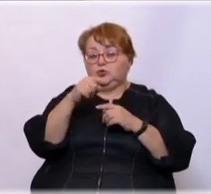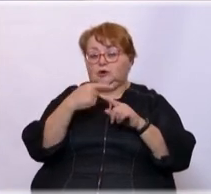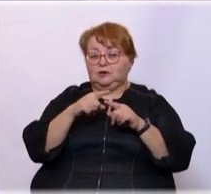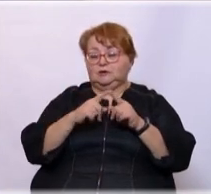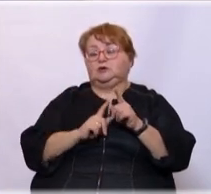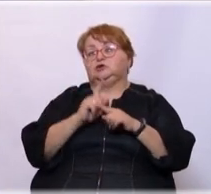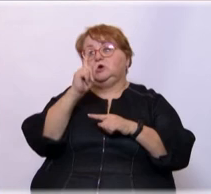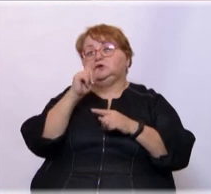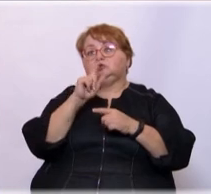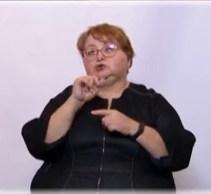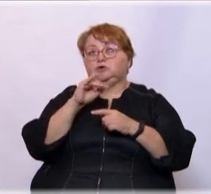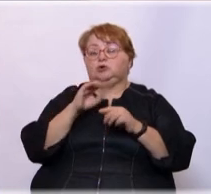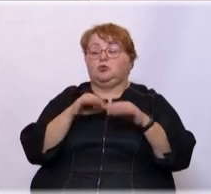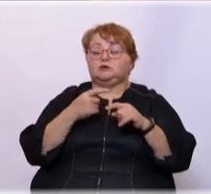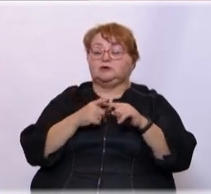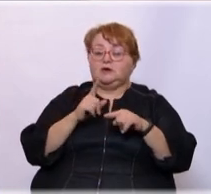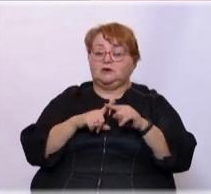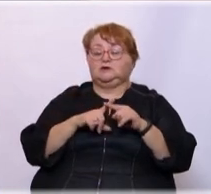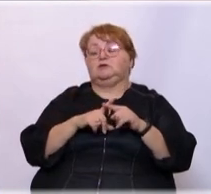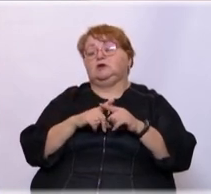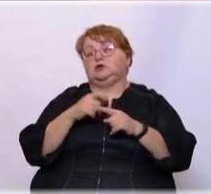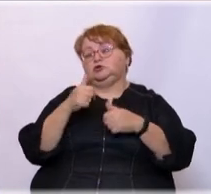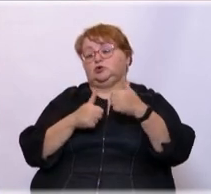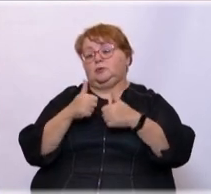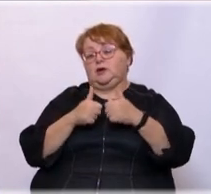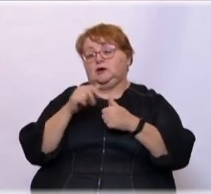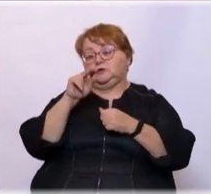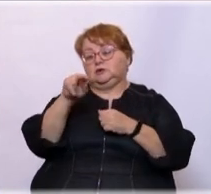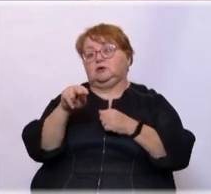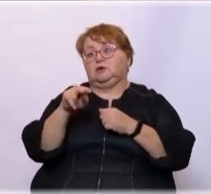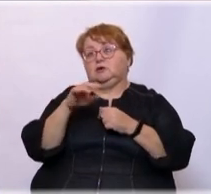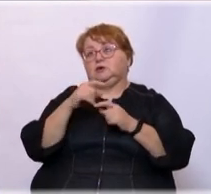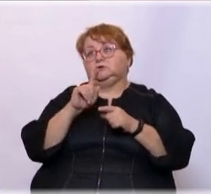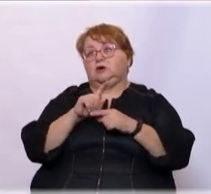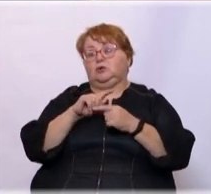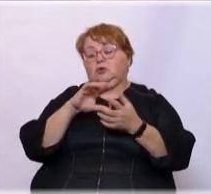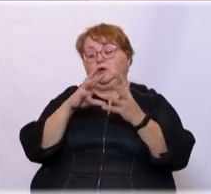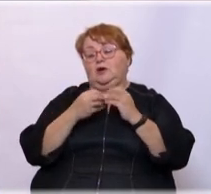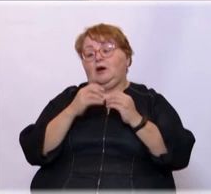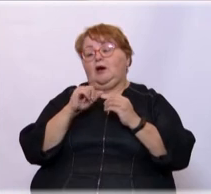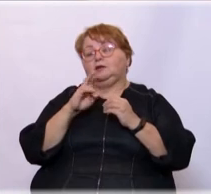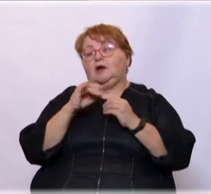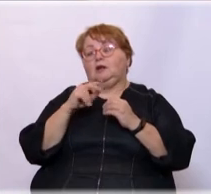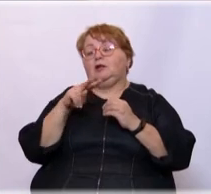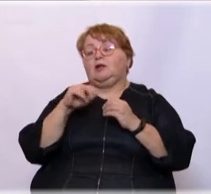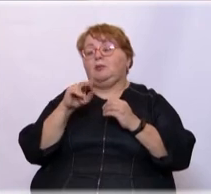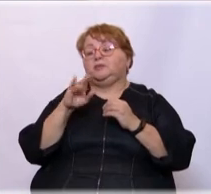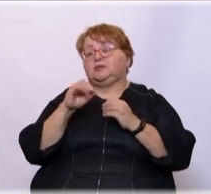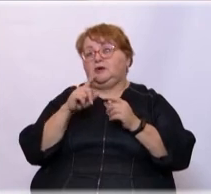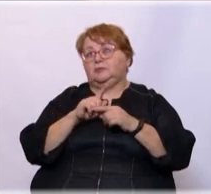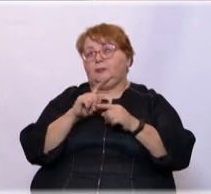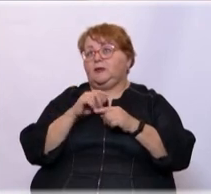зоны. И только после этого атаковать ворота соперника. Ну, то есть такой аналог может лапты, что ли, да? Когда нужно выйти… права сразу